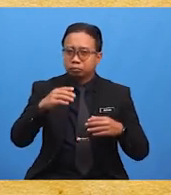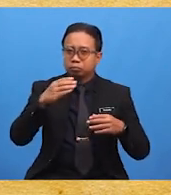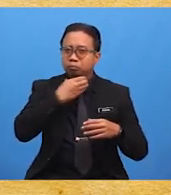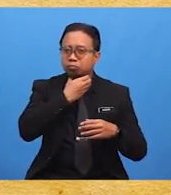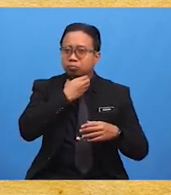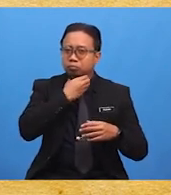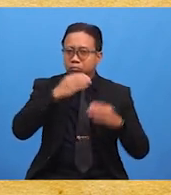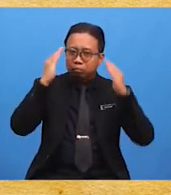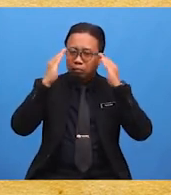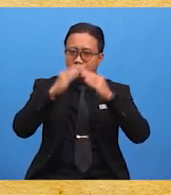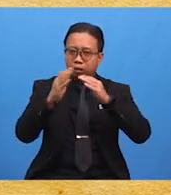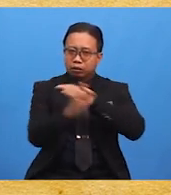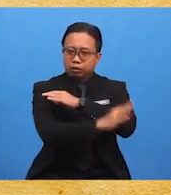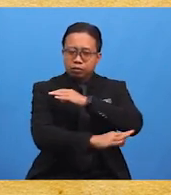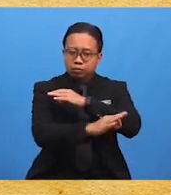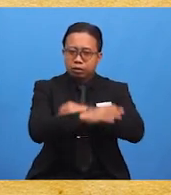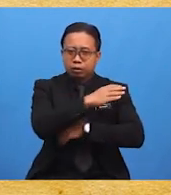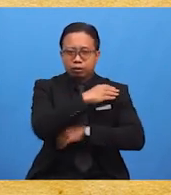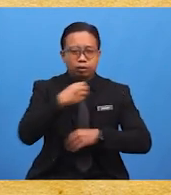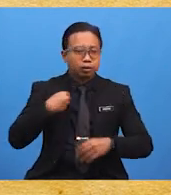Negeri Sembilan dan Selangor.